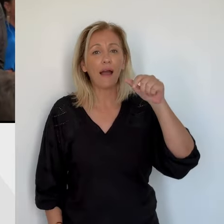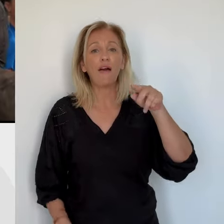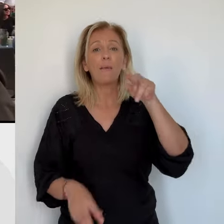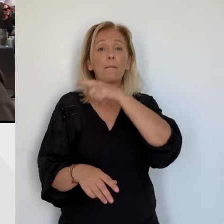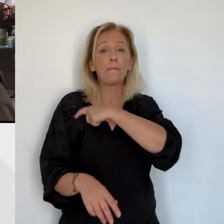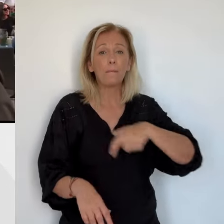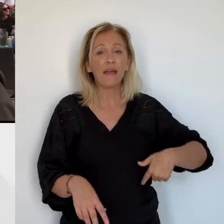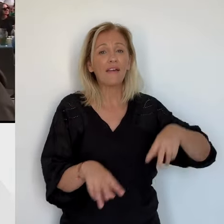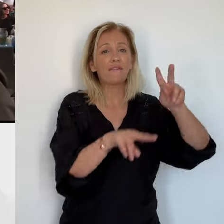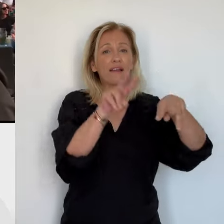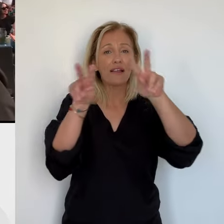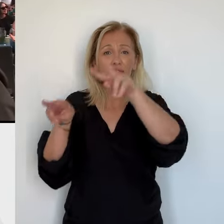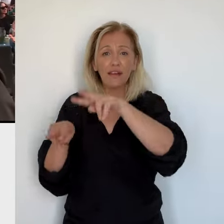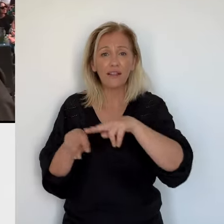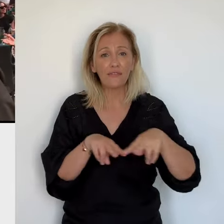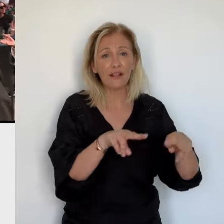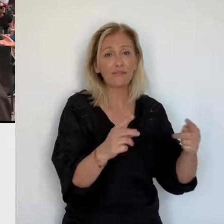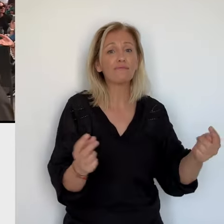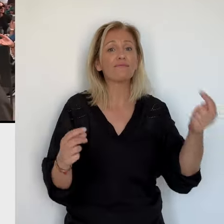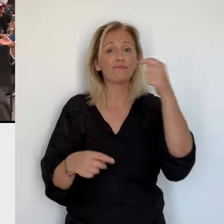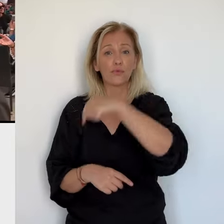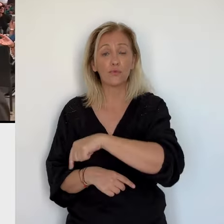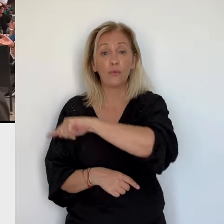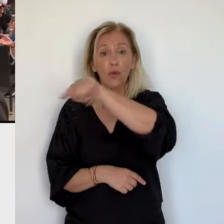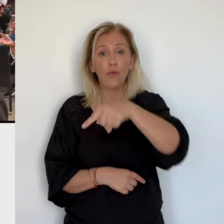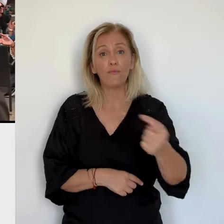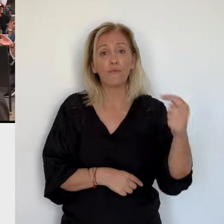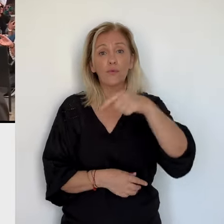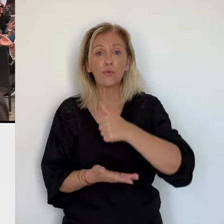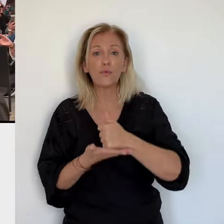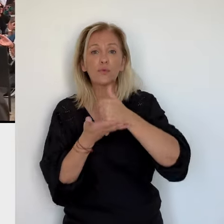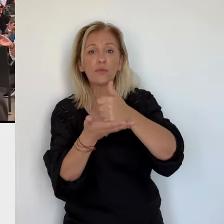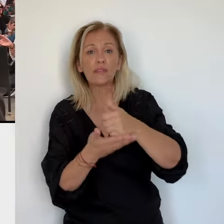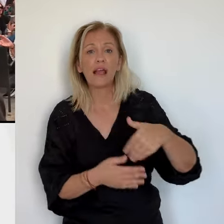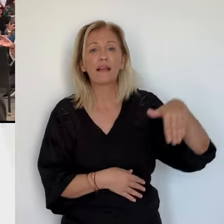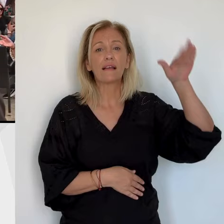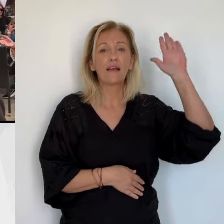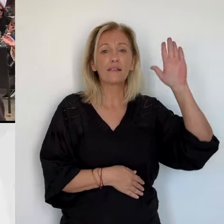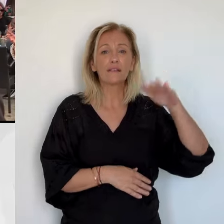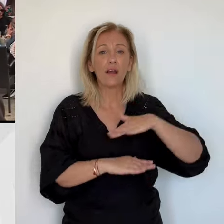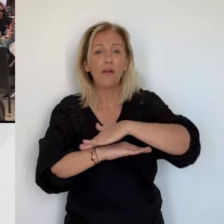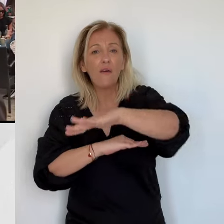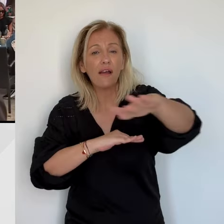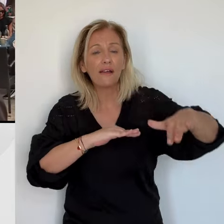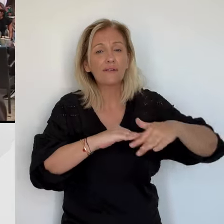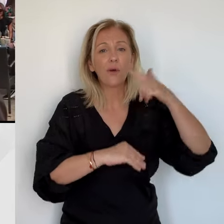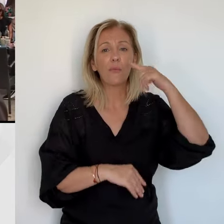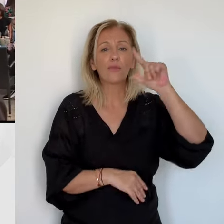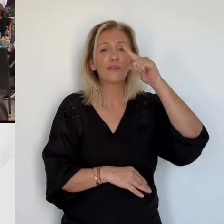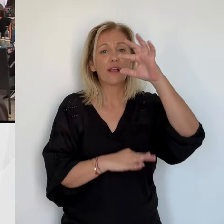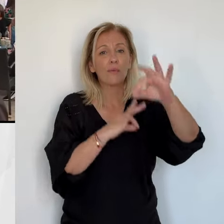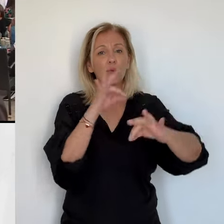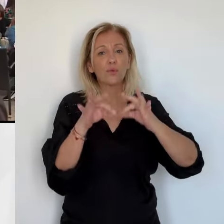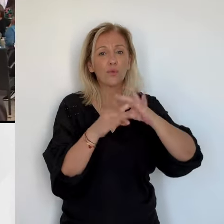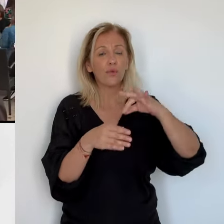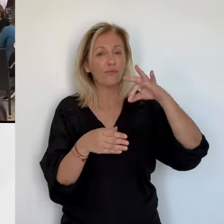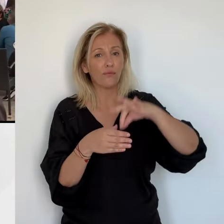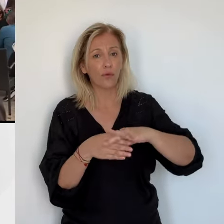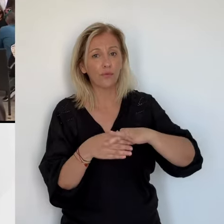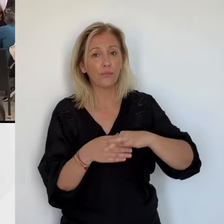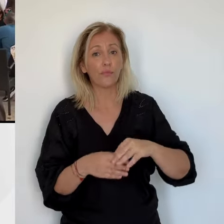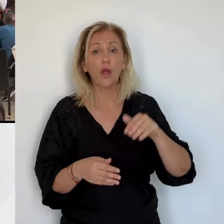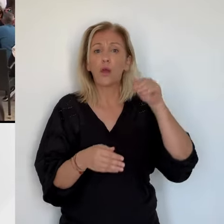très clair. Ce n pas forcément ma famille politique que je vais bien soutenir ce soir. C'est un député, comme il a très bien dit,